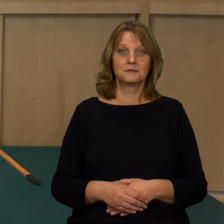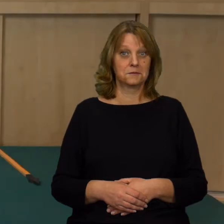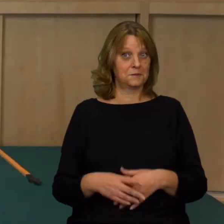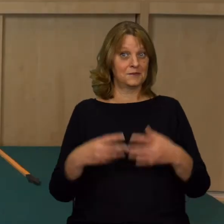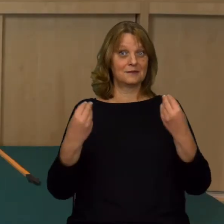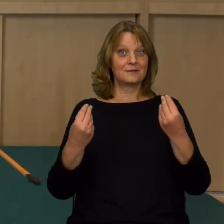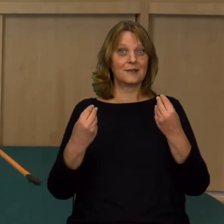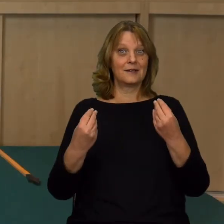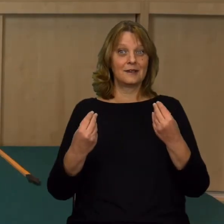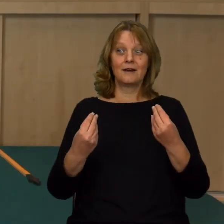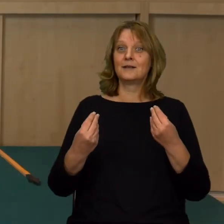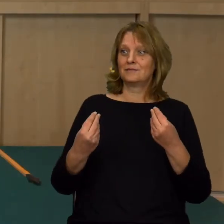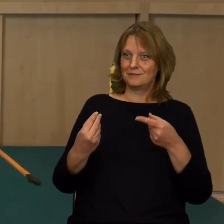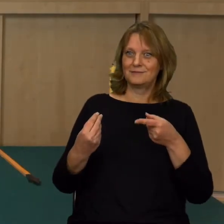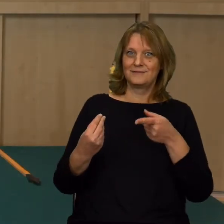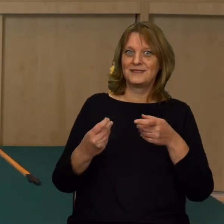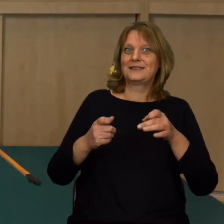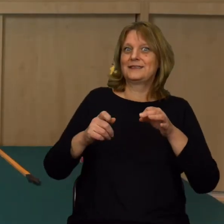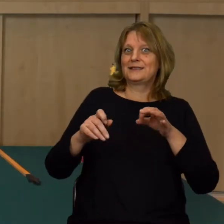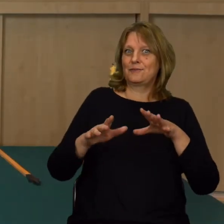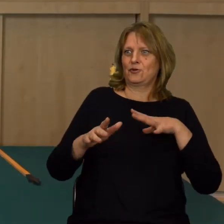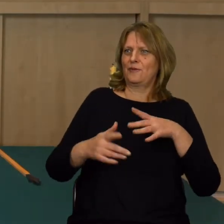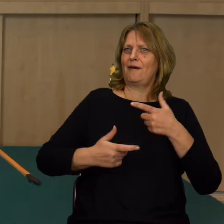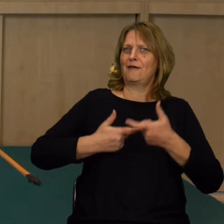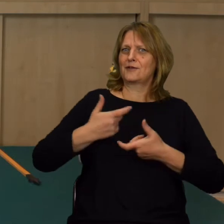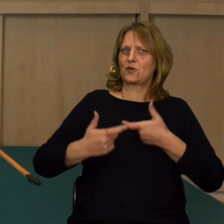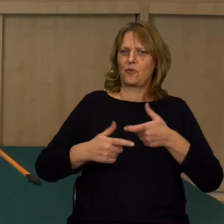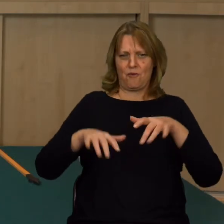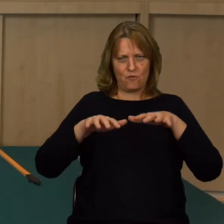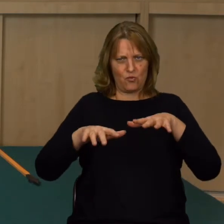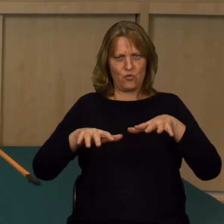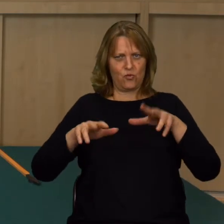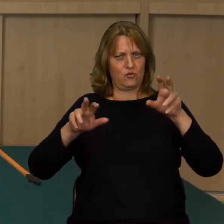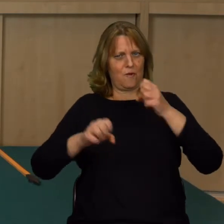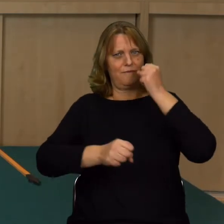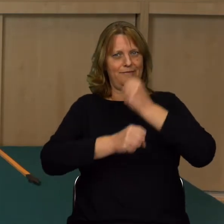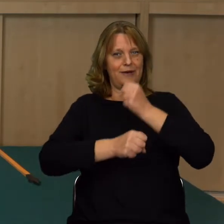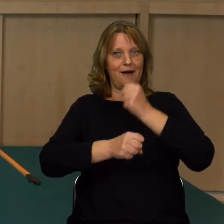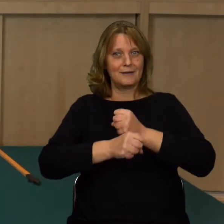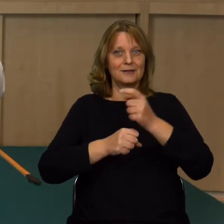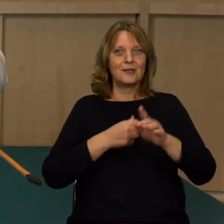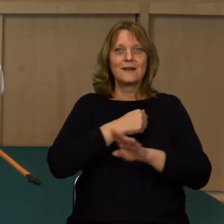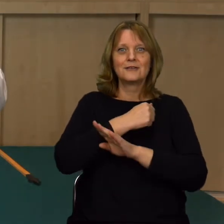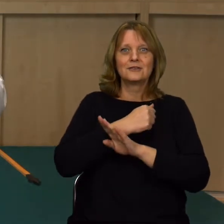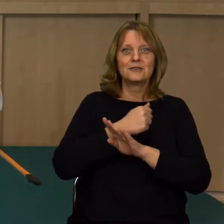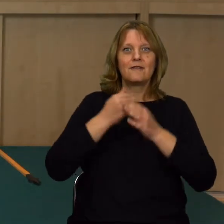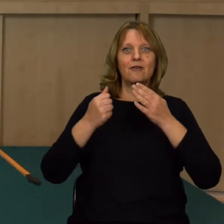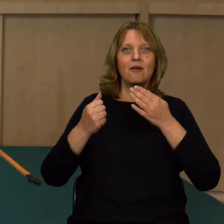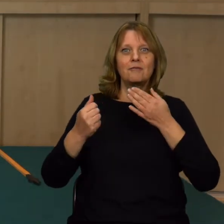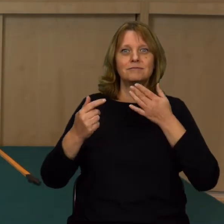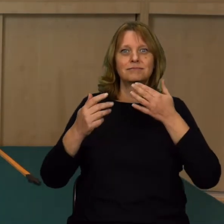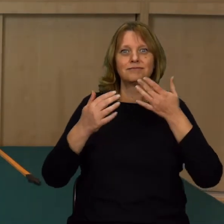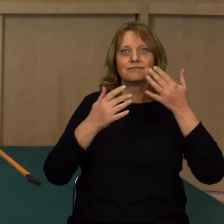Cudownie. Właśnie w ten sposób wykonałem tutaj na tyle pracy, że to drewięko się